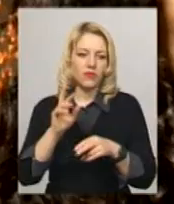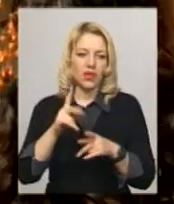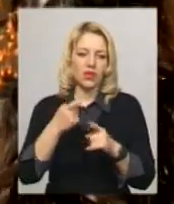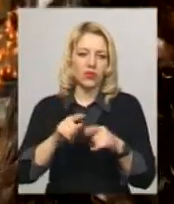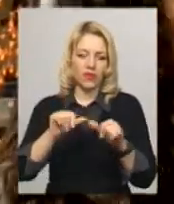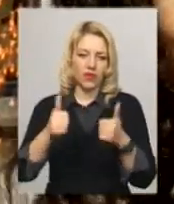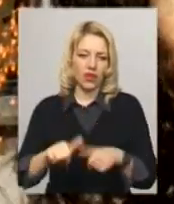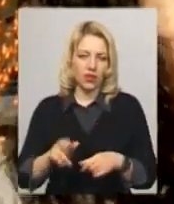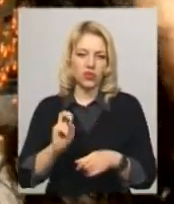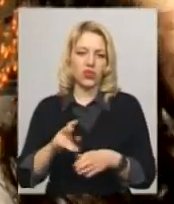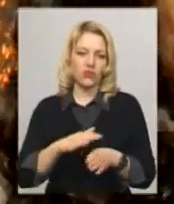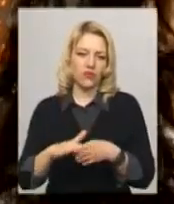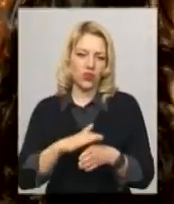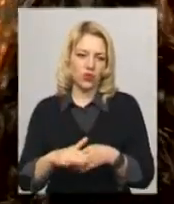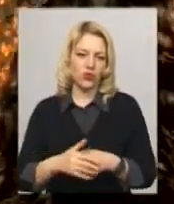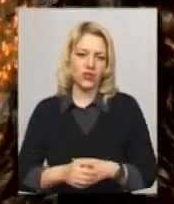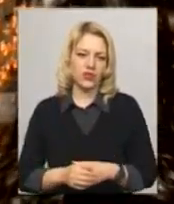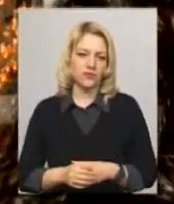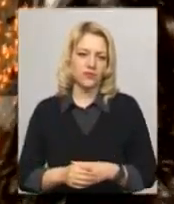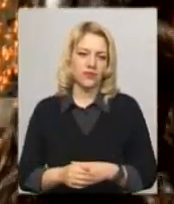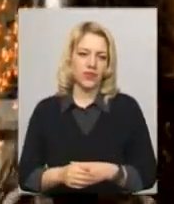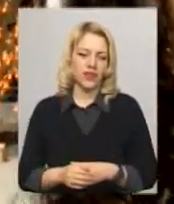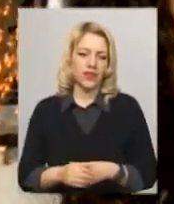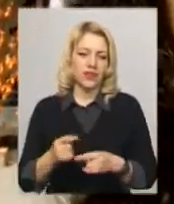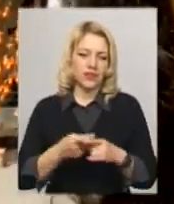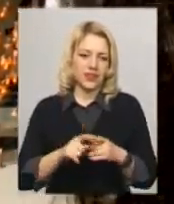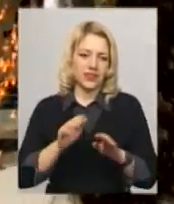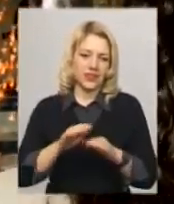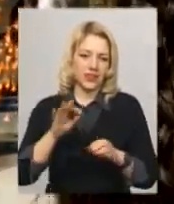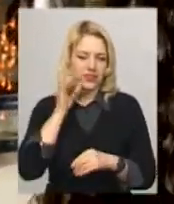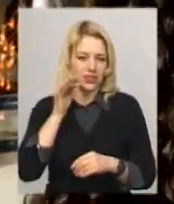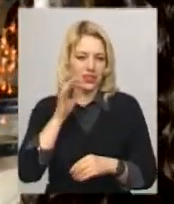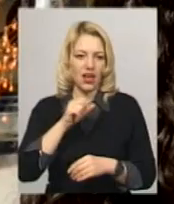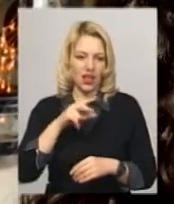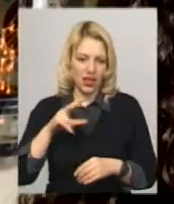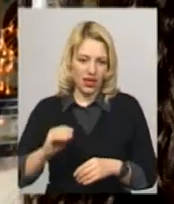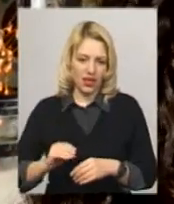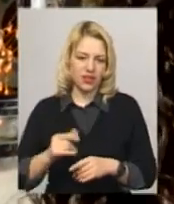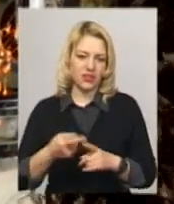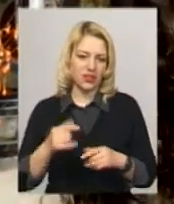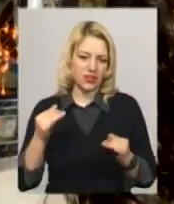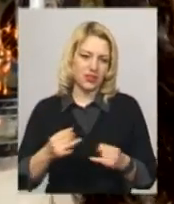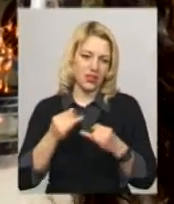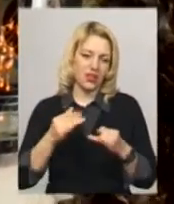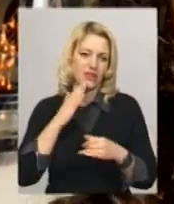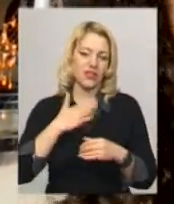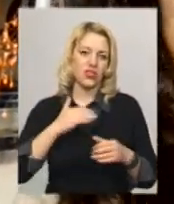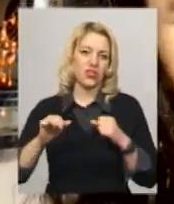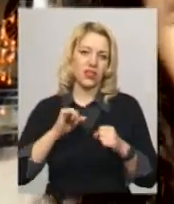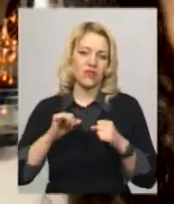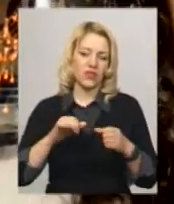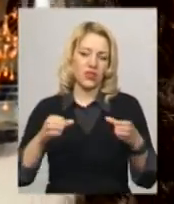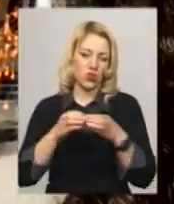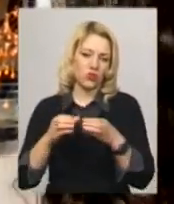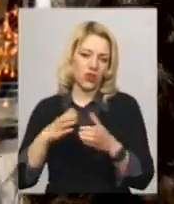вони виглядають, як вони виконувалися. Це вже аж дитячі хитрощі, але досить цікаві. Наші керівники групи